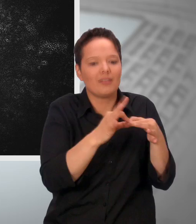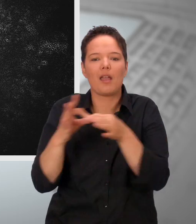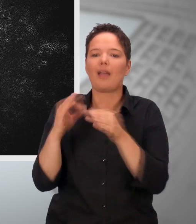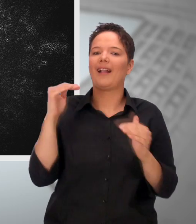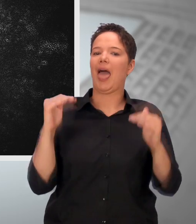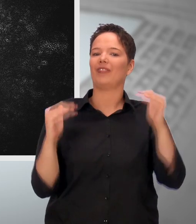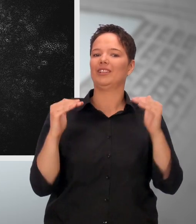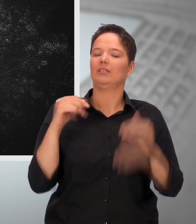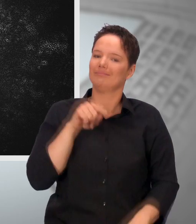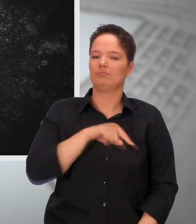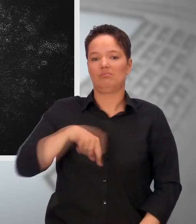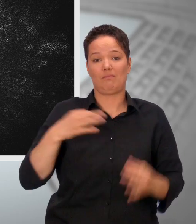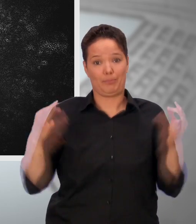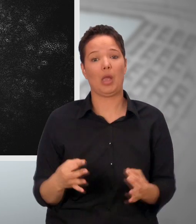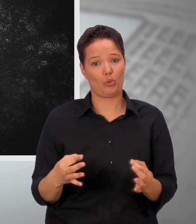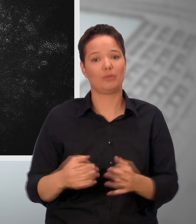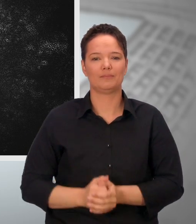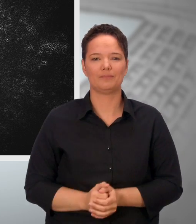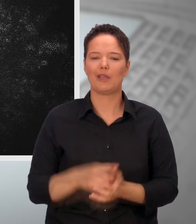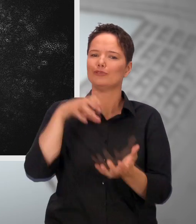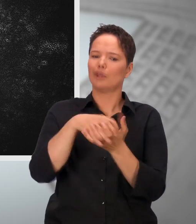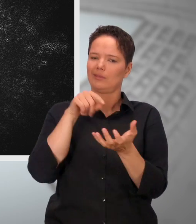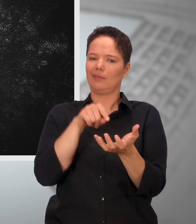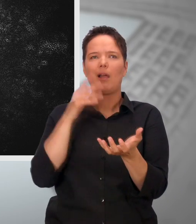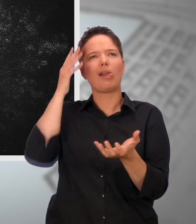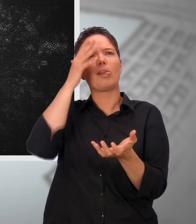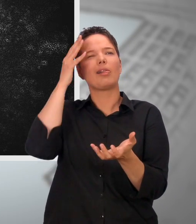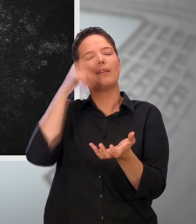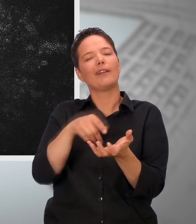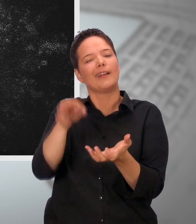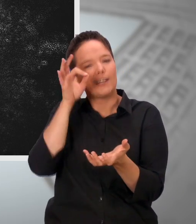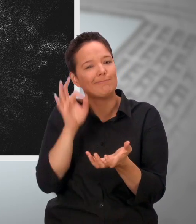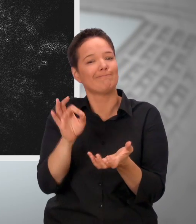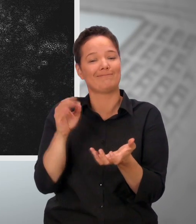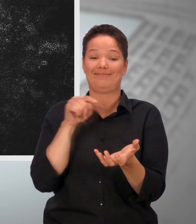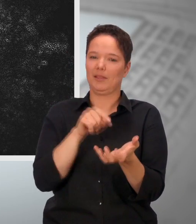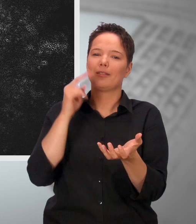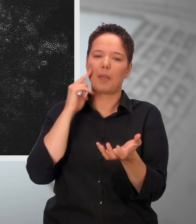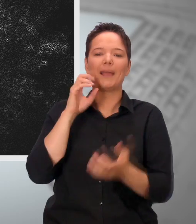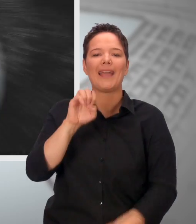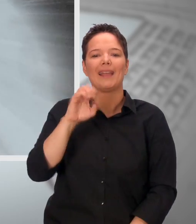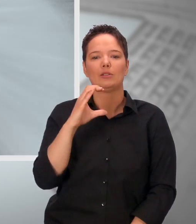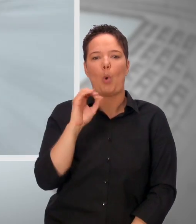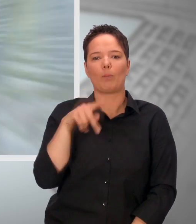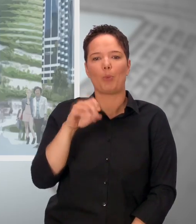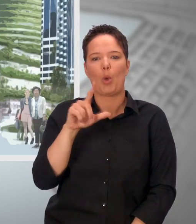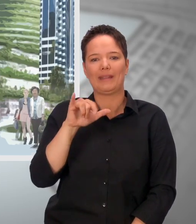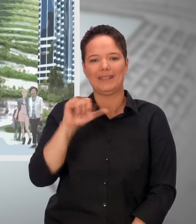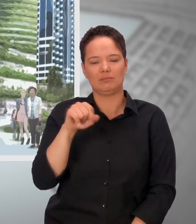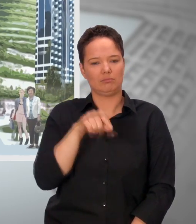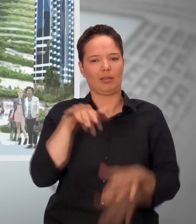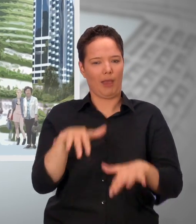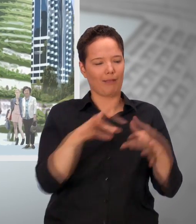was wir verbrauchen und dem, was die Natur produziert. Unsere Metropole der Zukunft heißt Ekopolis.